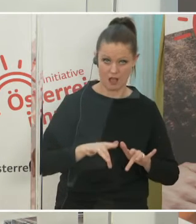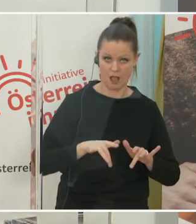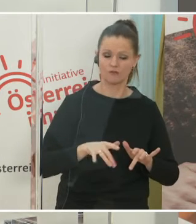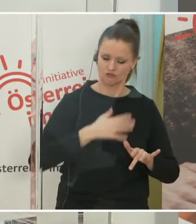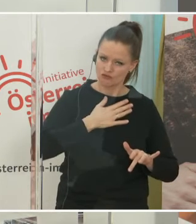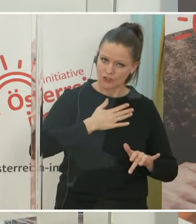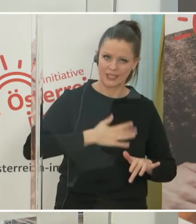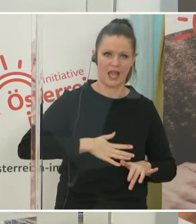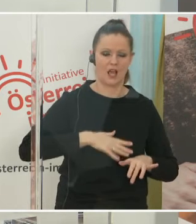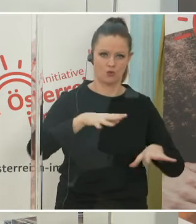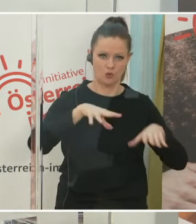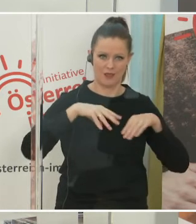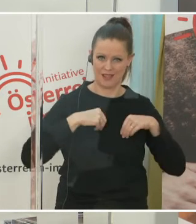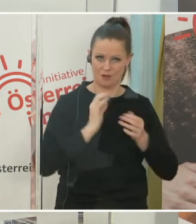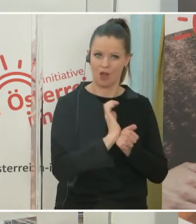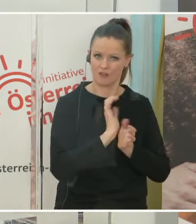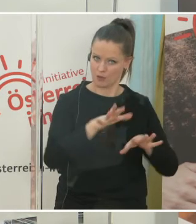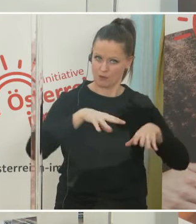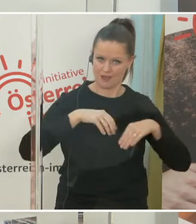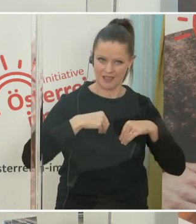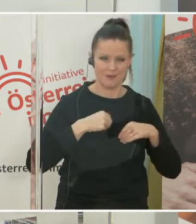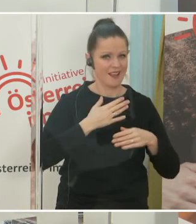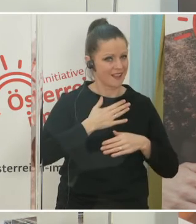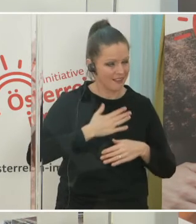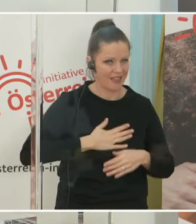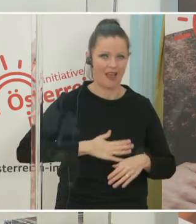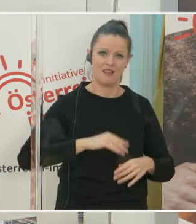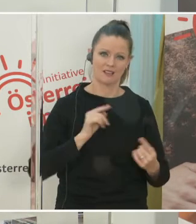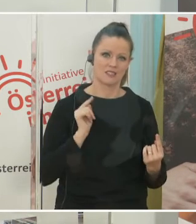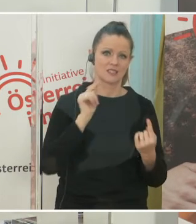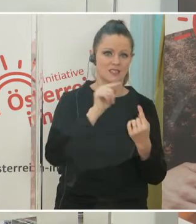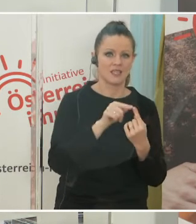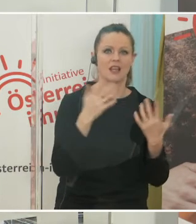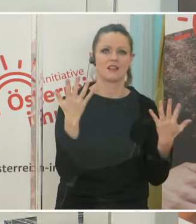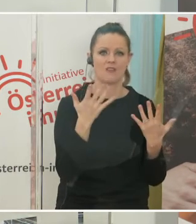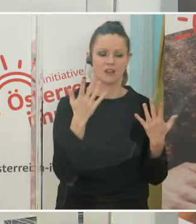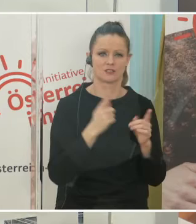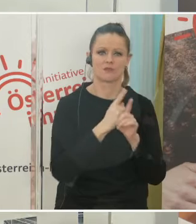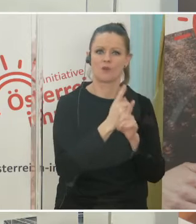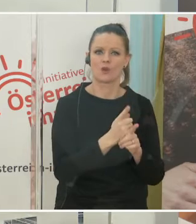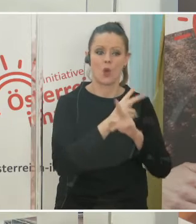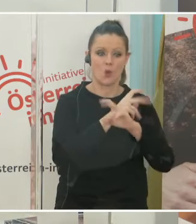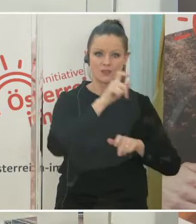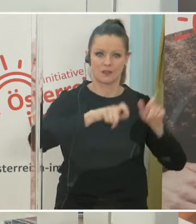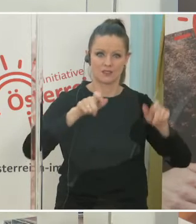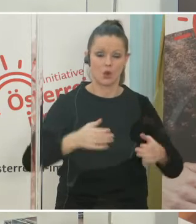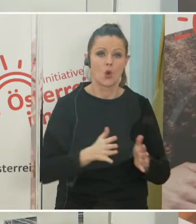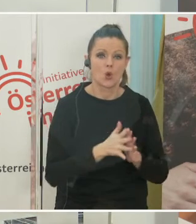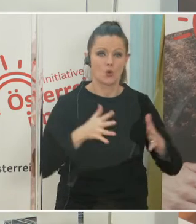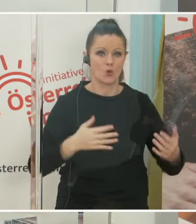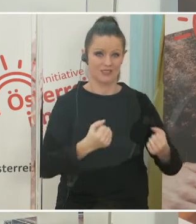angenommen. Und das Ziel ist es, den Österreicherinnen und Österreichern eine möglichst große Sicherheit